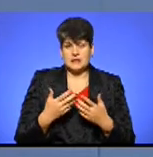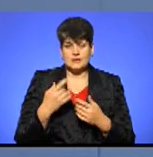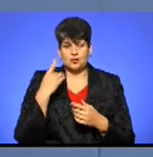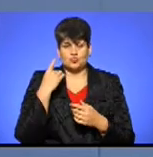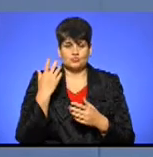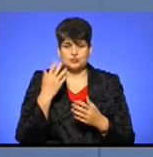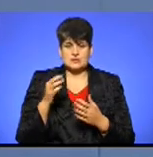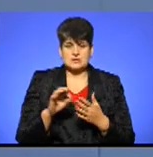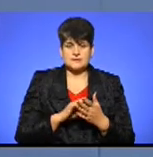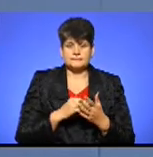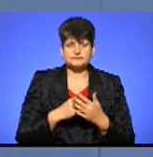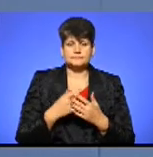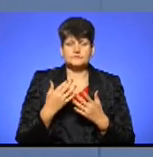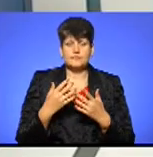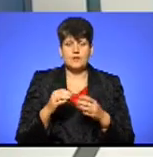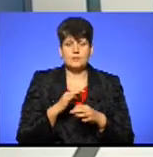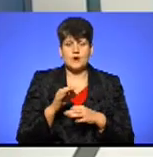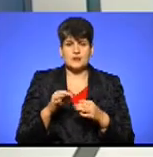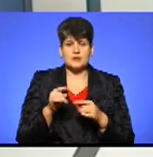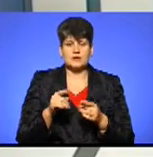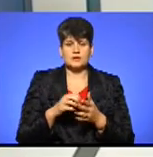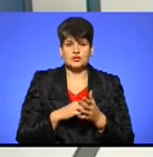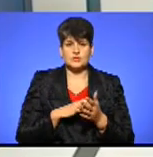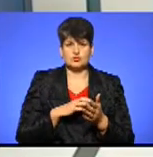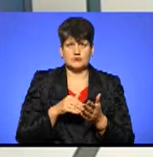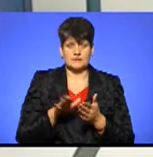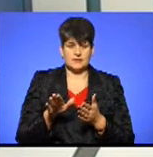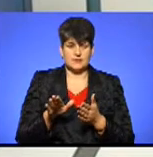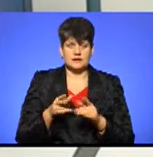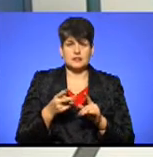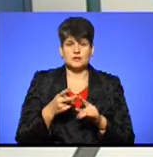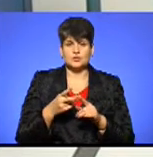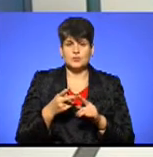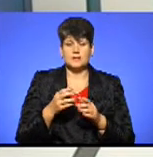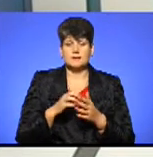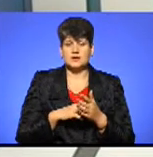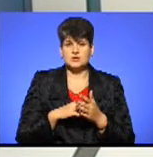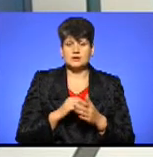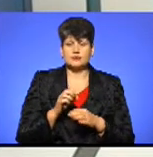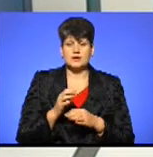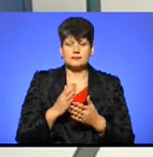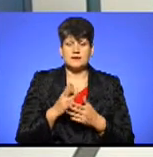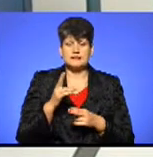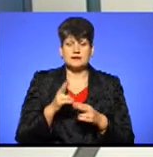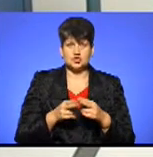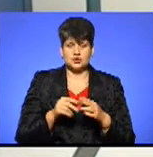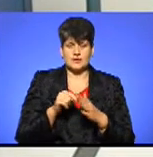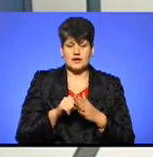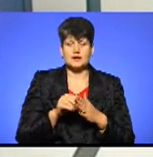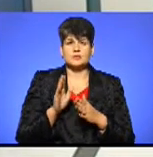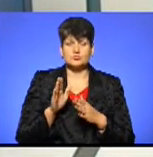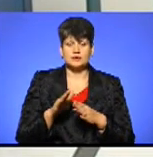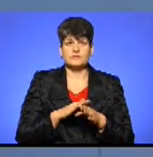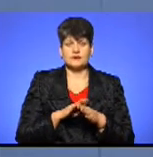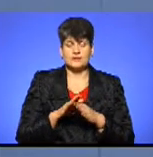зразу спаде як мінімум кілька проєктів, які по такій причині вже були відхилені. Наступна причина – проєкт має мати завершений характер і бути реалізований в